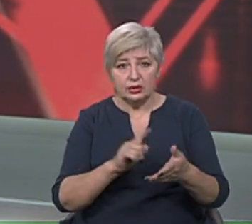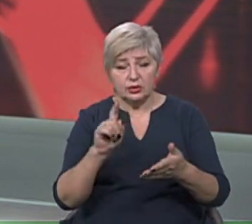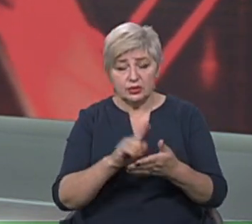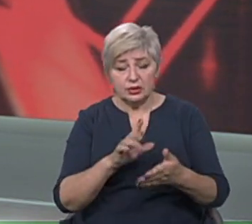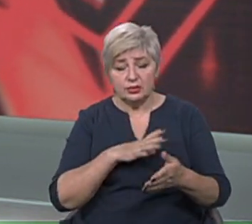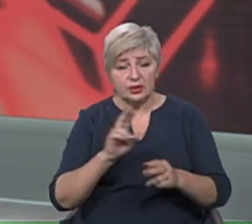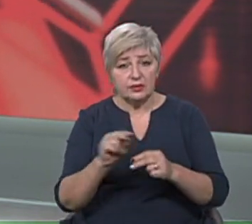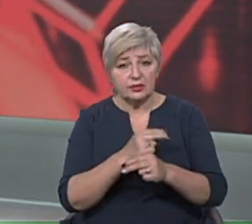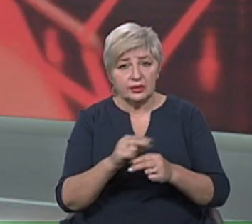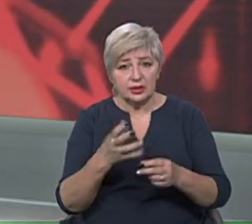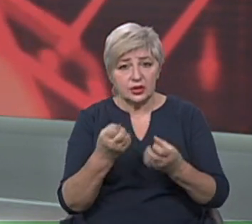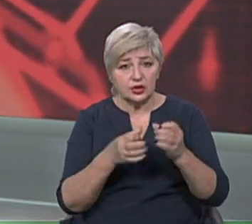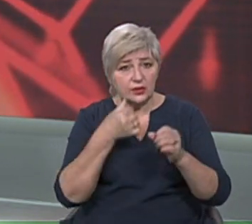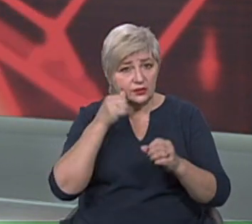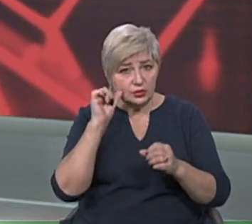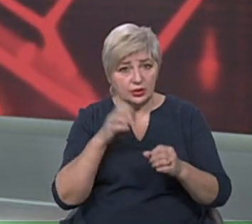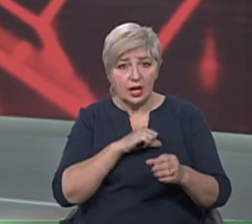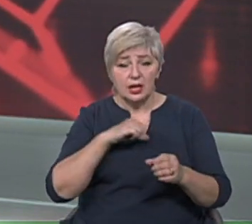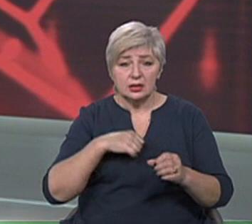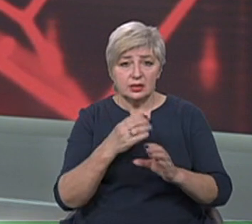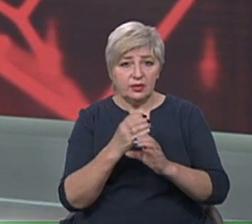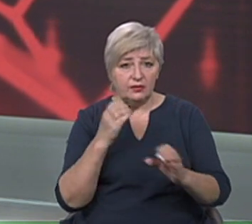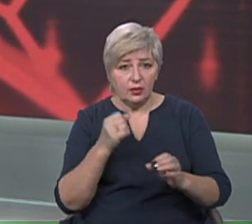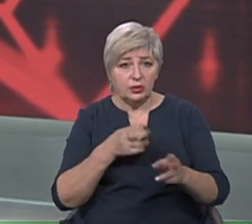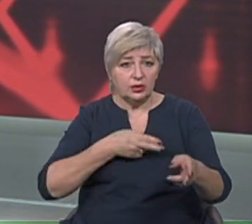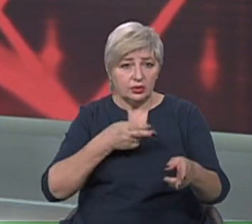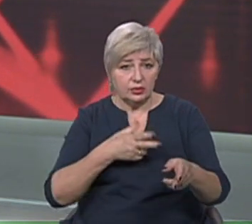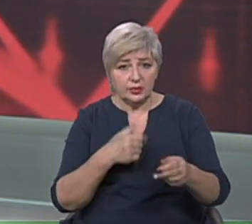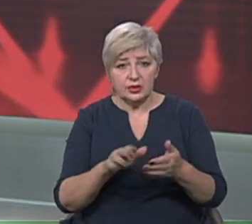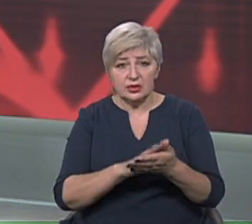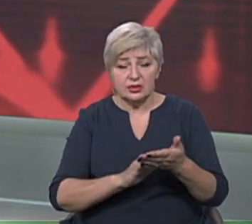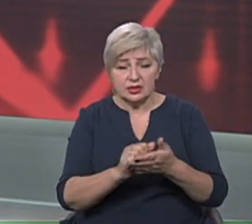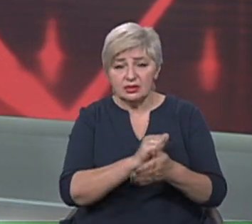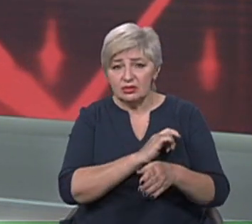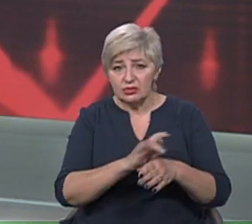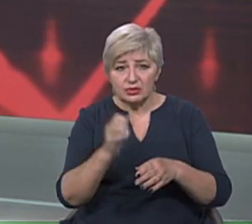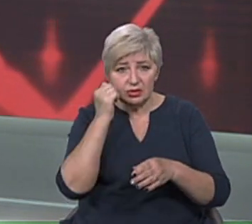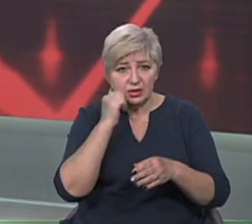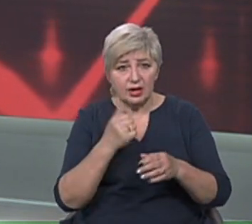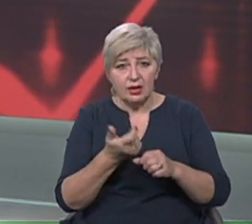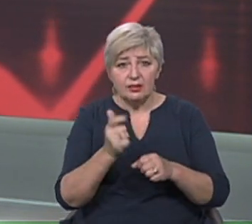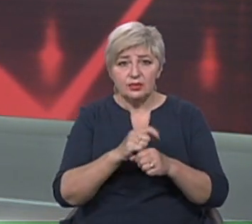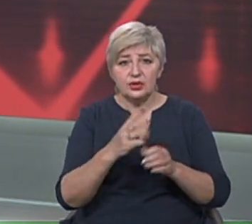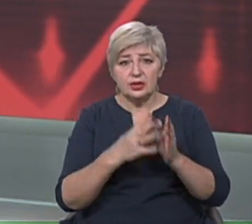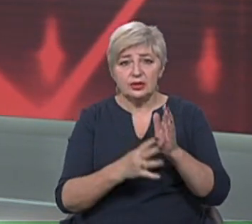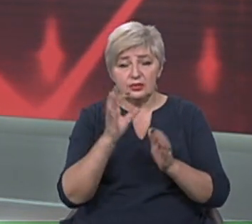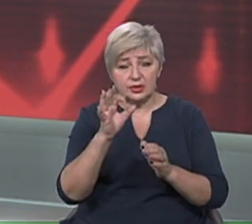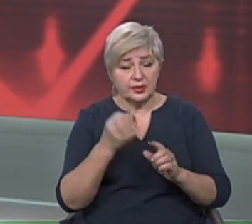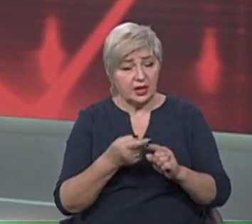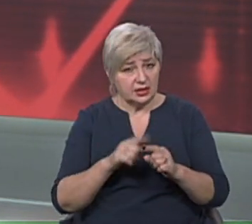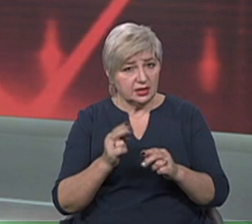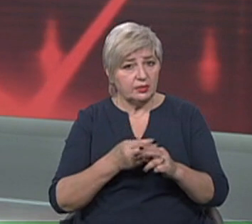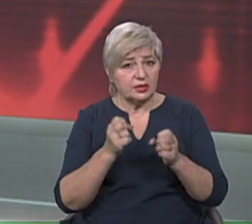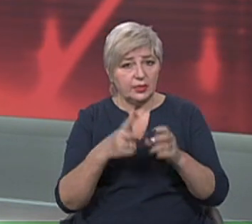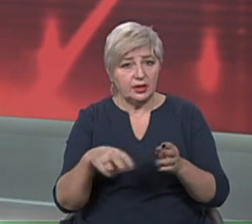вчора. А самі вагони та локомотиви зношені більш як на 90%. А це безпека пасажирів? Їх треба